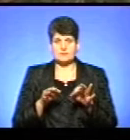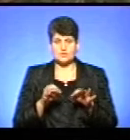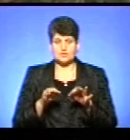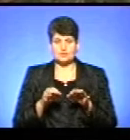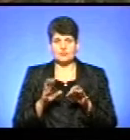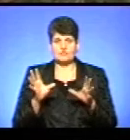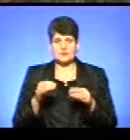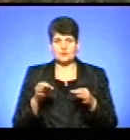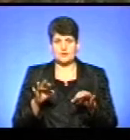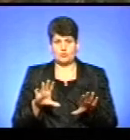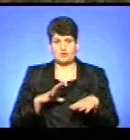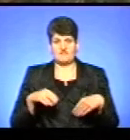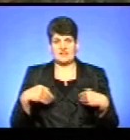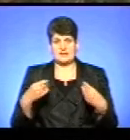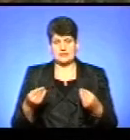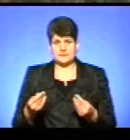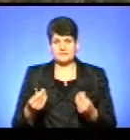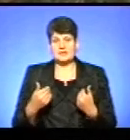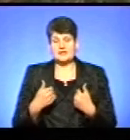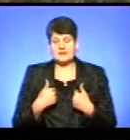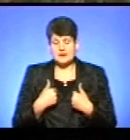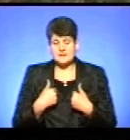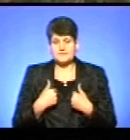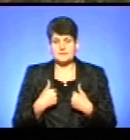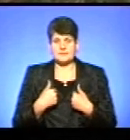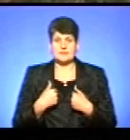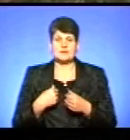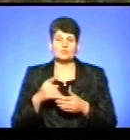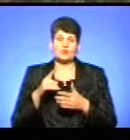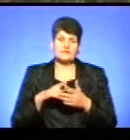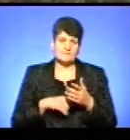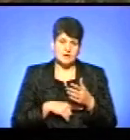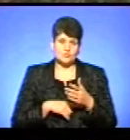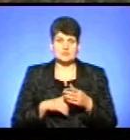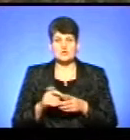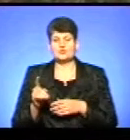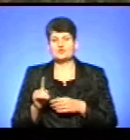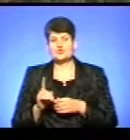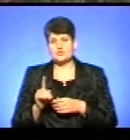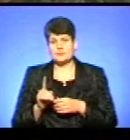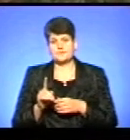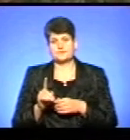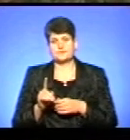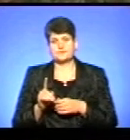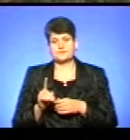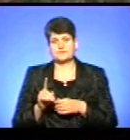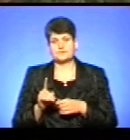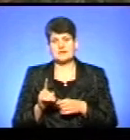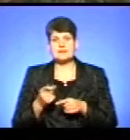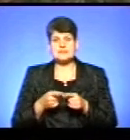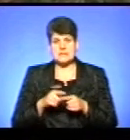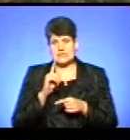дозволи були видані. Я все-таки сподіваюся, що це